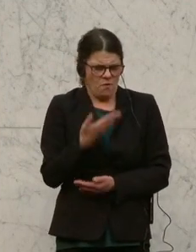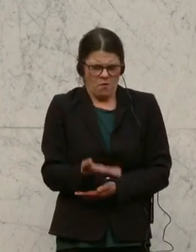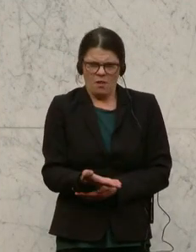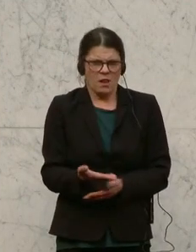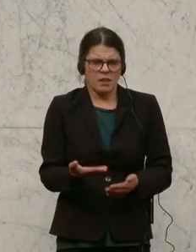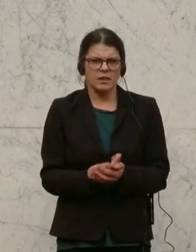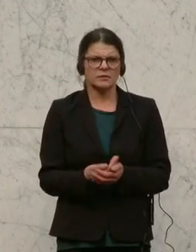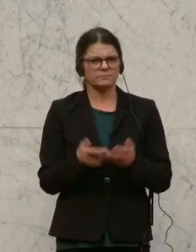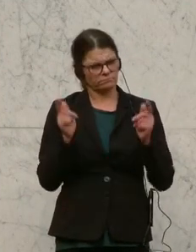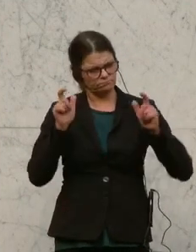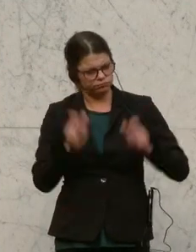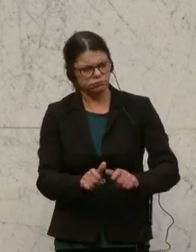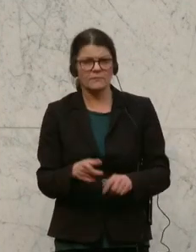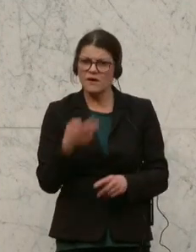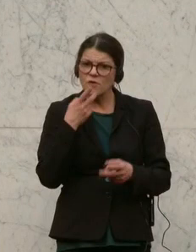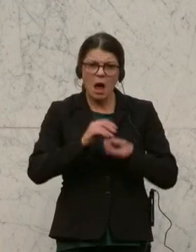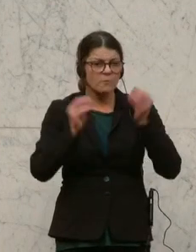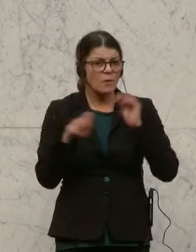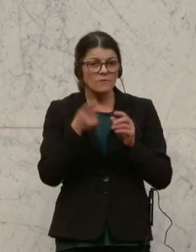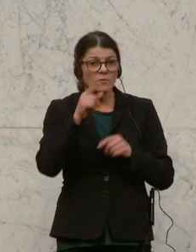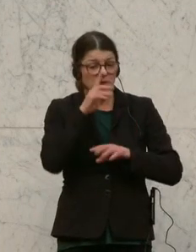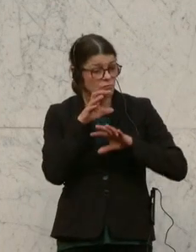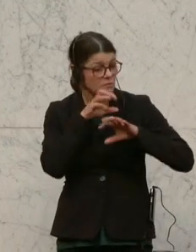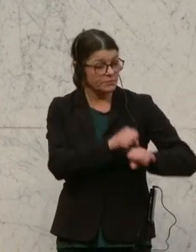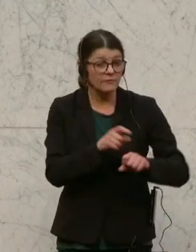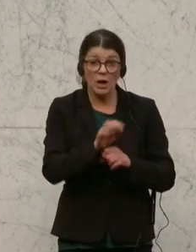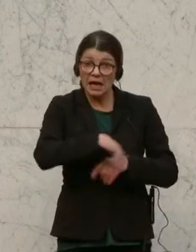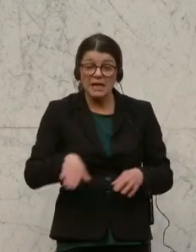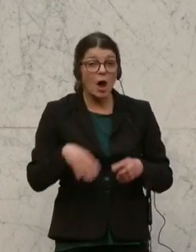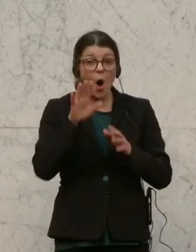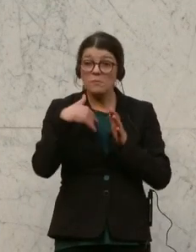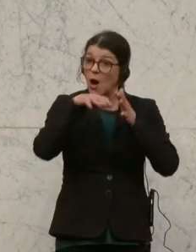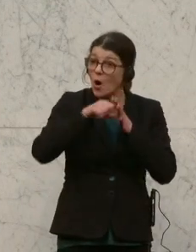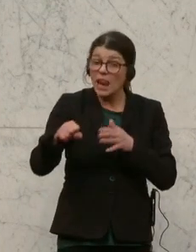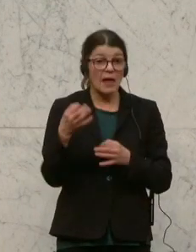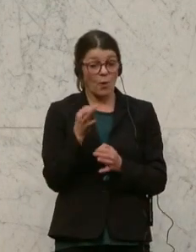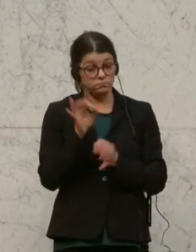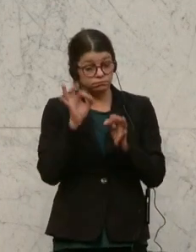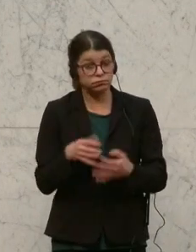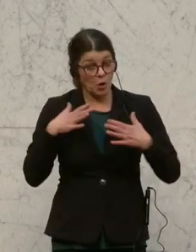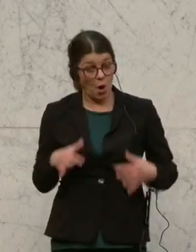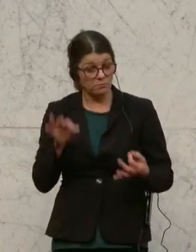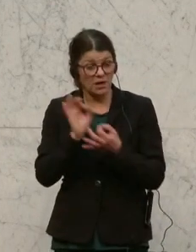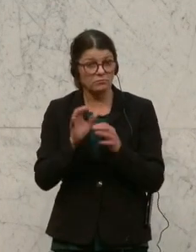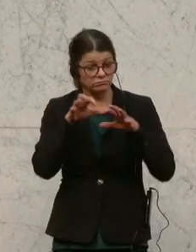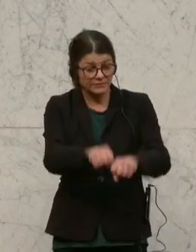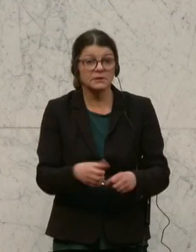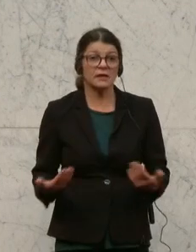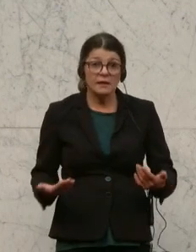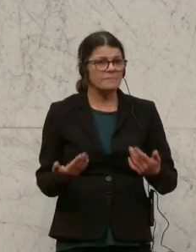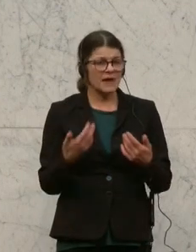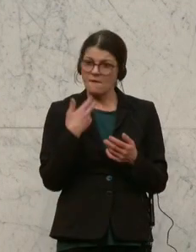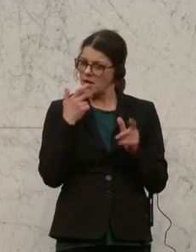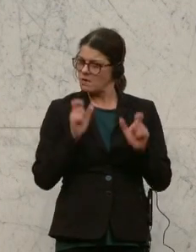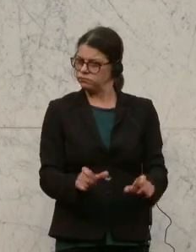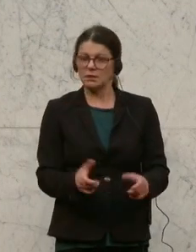Eindämmen, das Problem von sexuellen Übergriffen an Kindern, ob das jetzt online ist oder im direkten körperlichen Übergriff. Aber auch